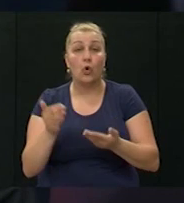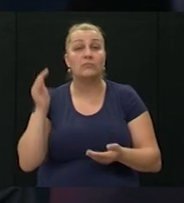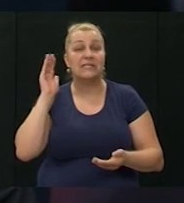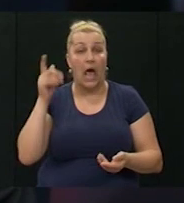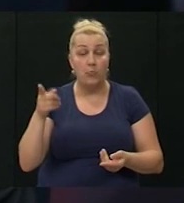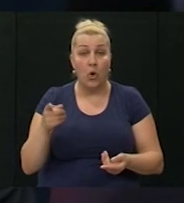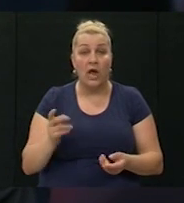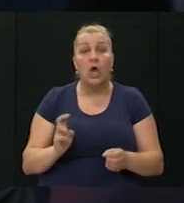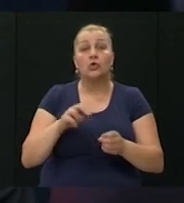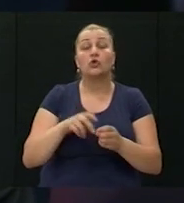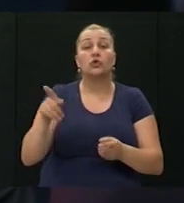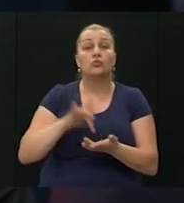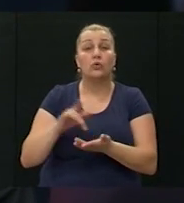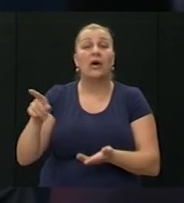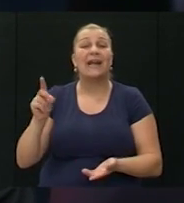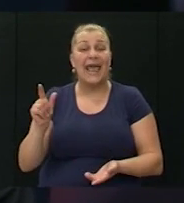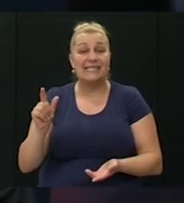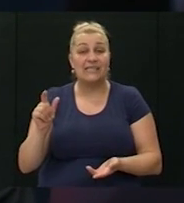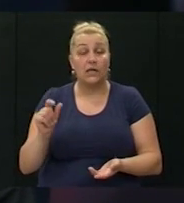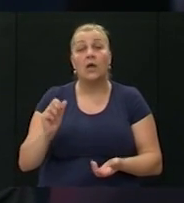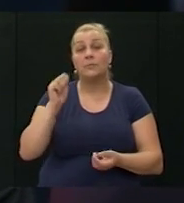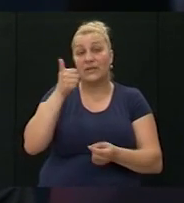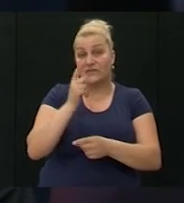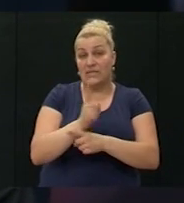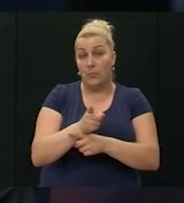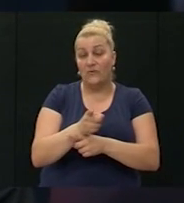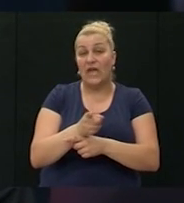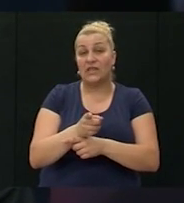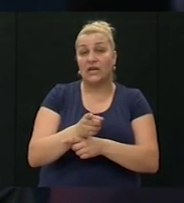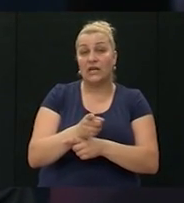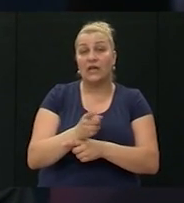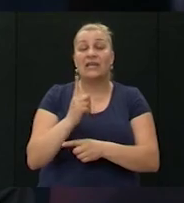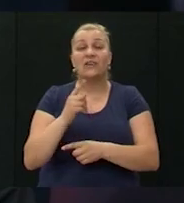iz Zagreba, došli u Resnik, gdje nas je primio prvi zapovjednik